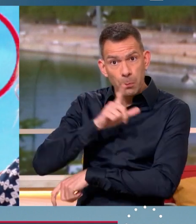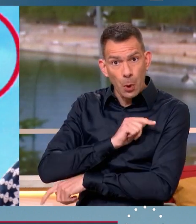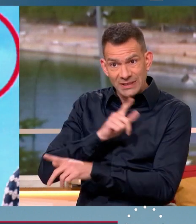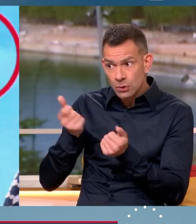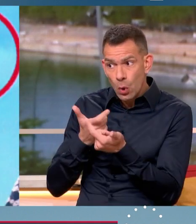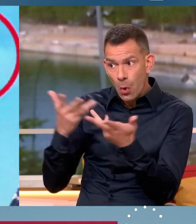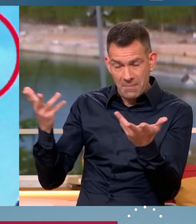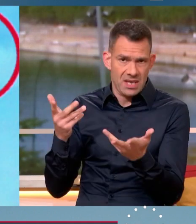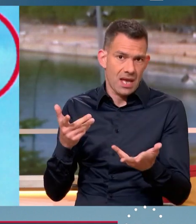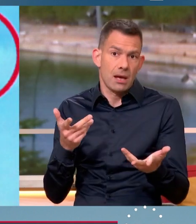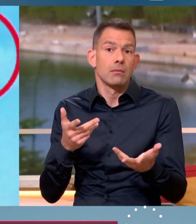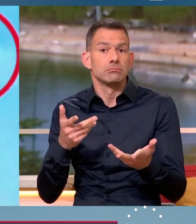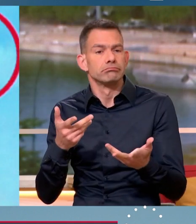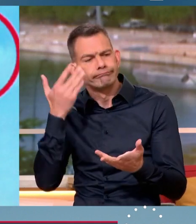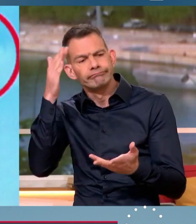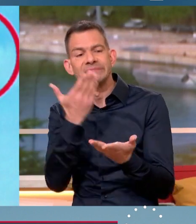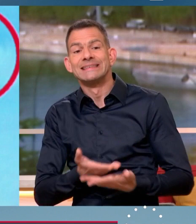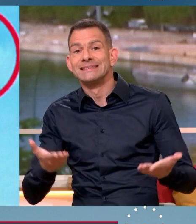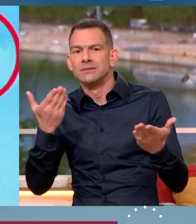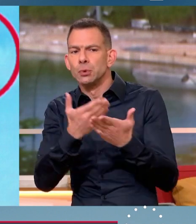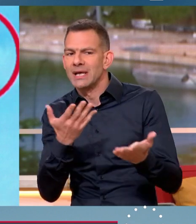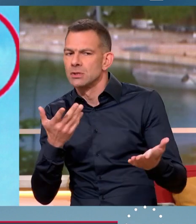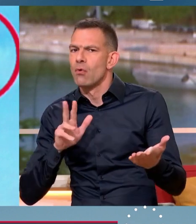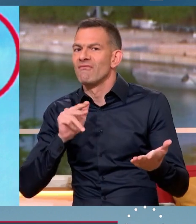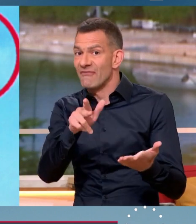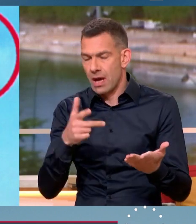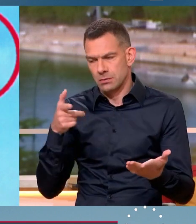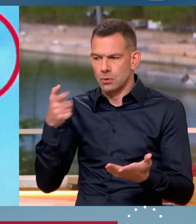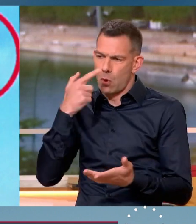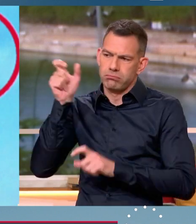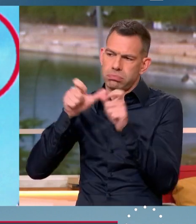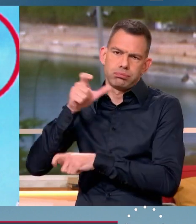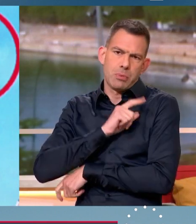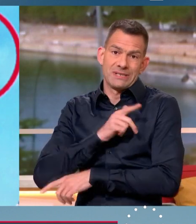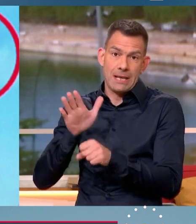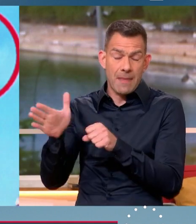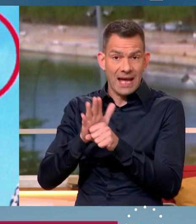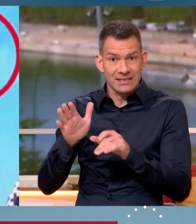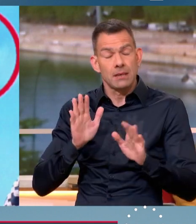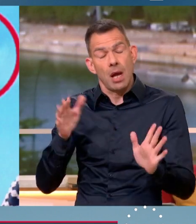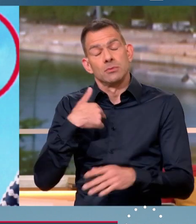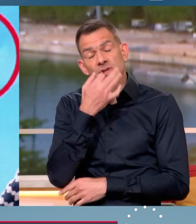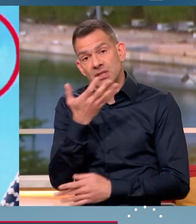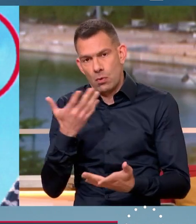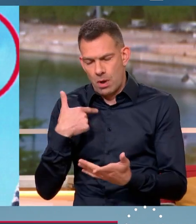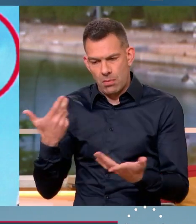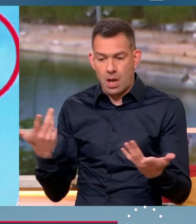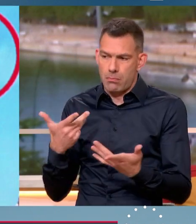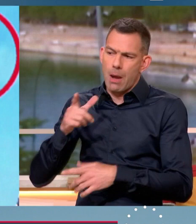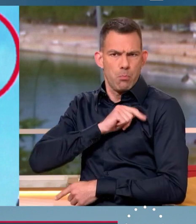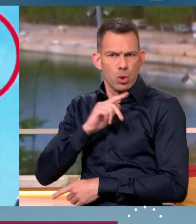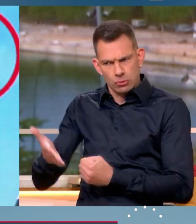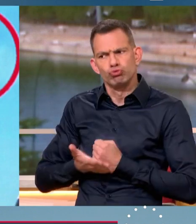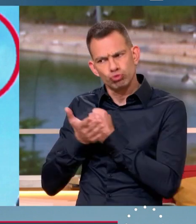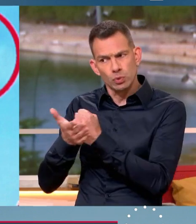aux menaces, peut-être que les forces n'étaient pas suffisantes. Mais ce que je dis, c'est que je soutiens, personnellement je soutiens la police. La